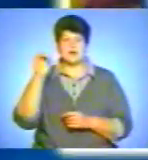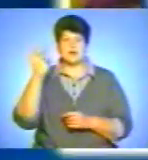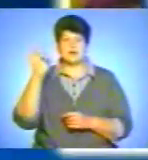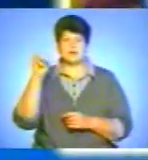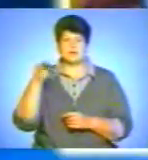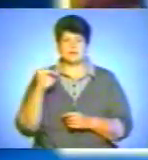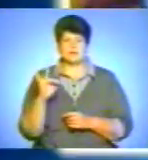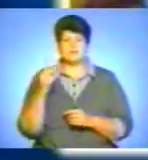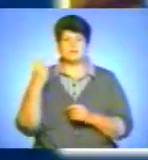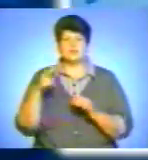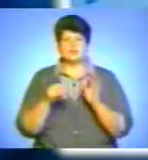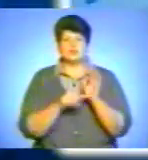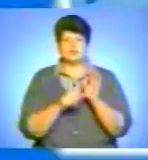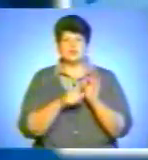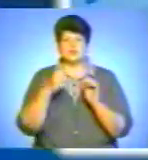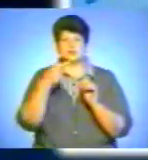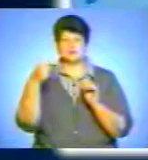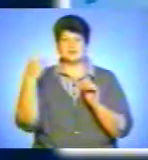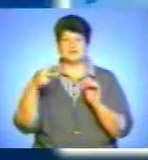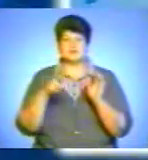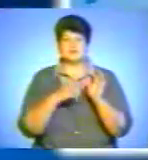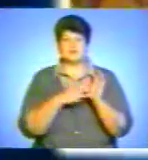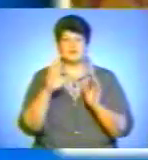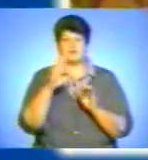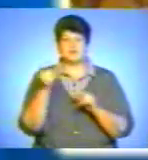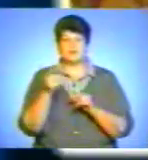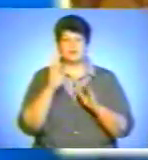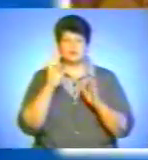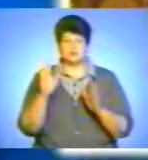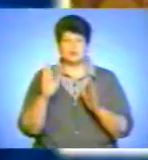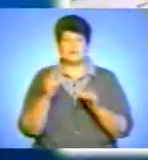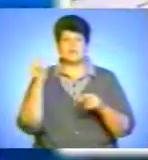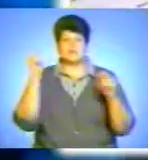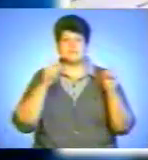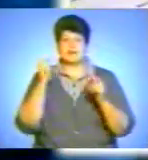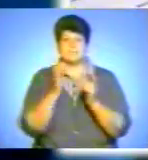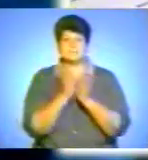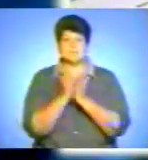26-28 вересня у Тернополі відбудеться фестиваль Бібліофест-2.